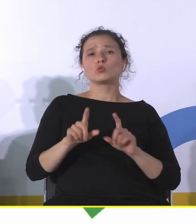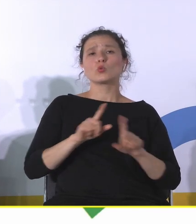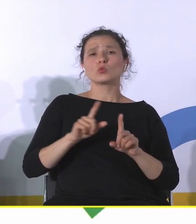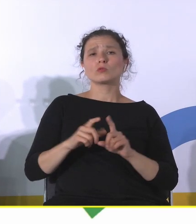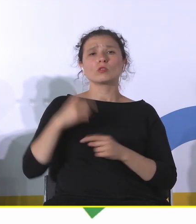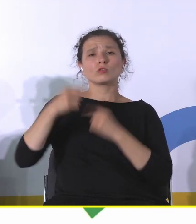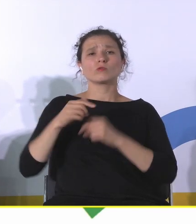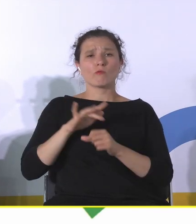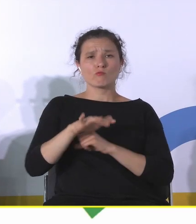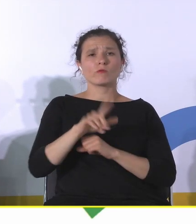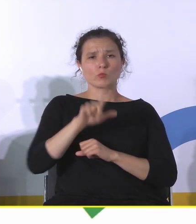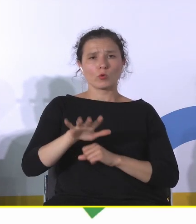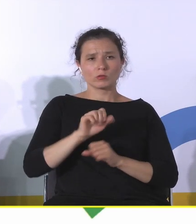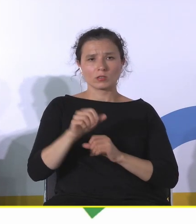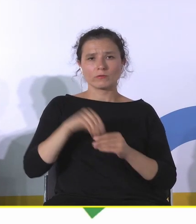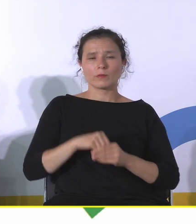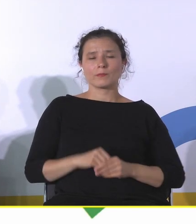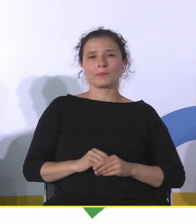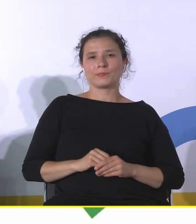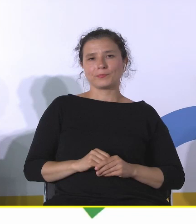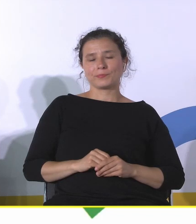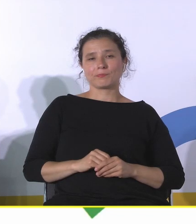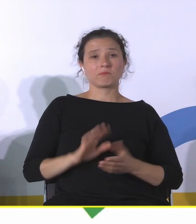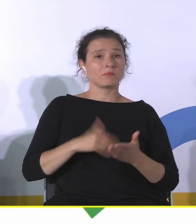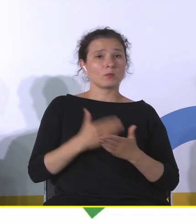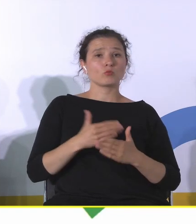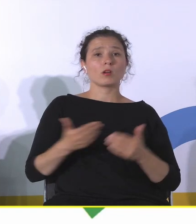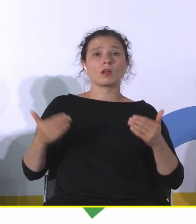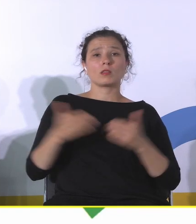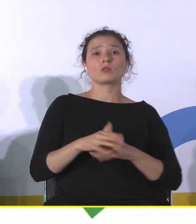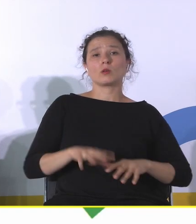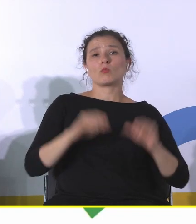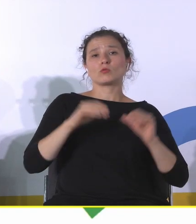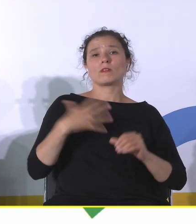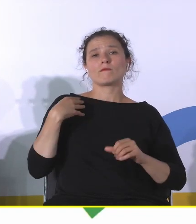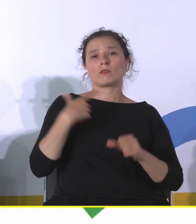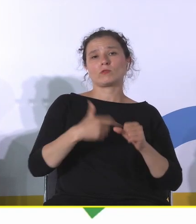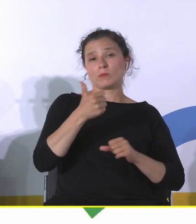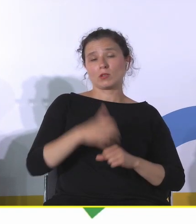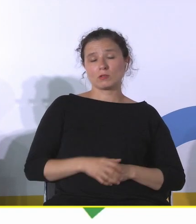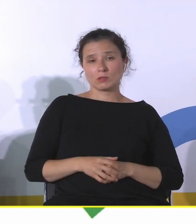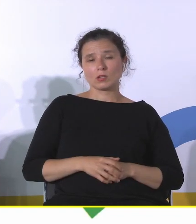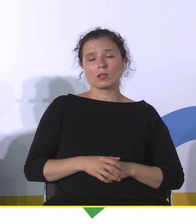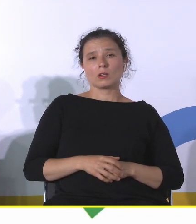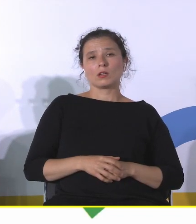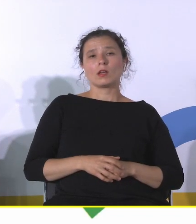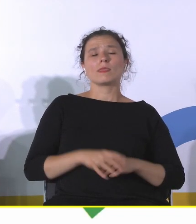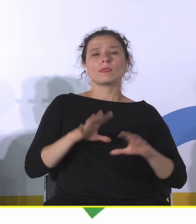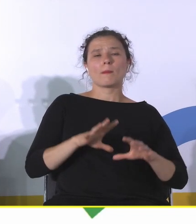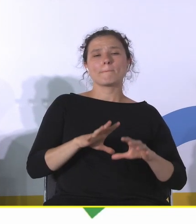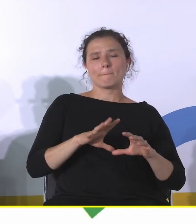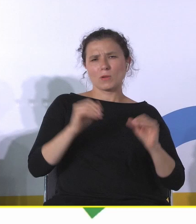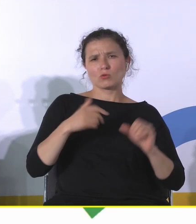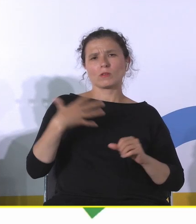Na przykład, nie wiem, pod koniec pierwszej dekady XXI wieku pojawiła się, czy na przełomie pierwszej i drugiej